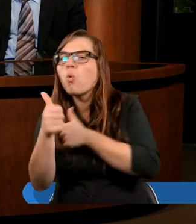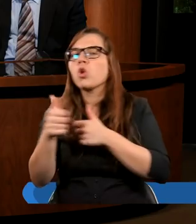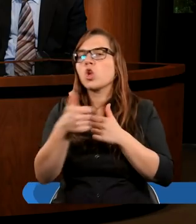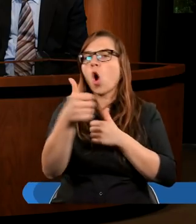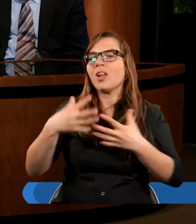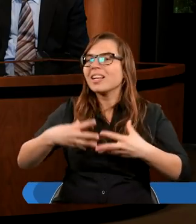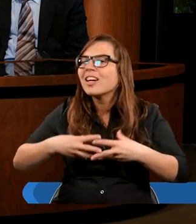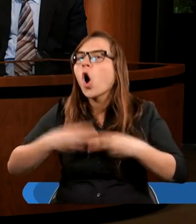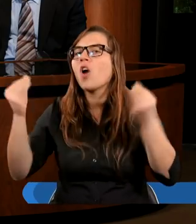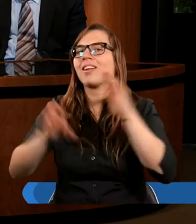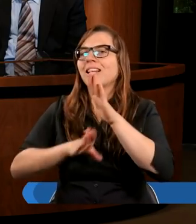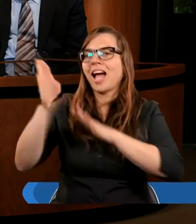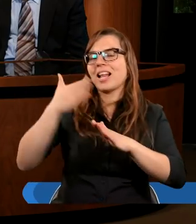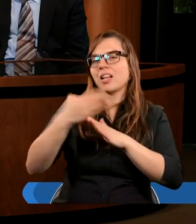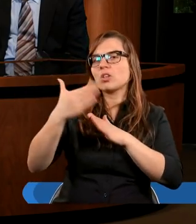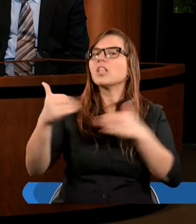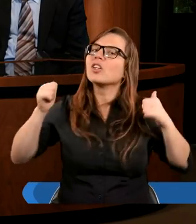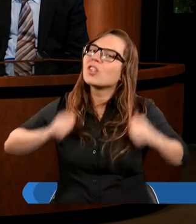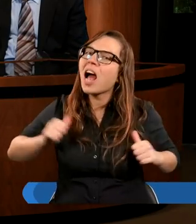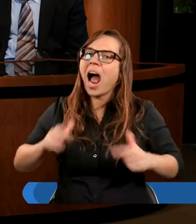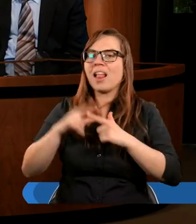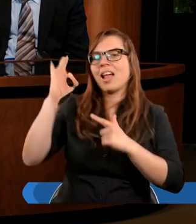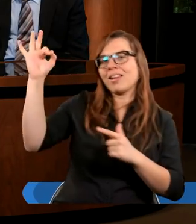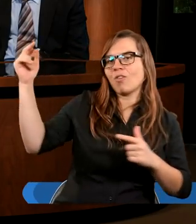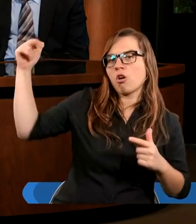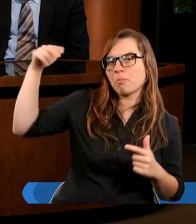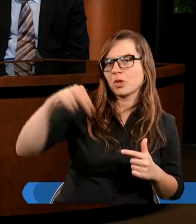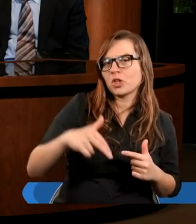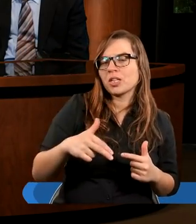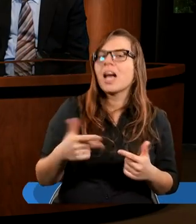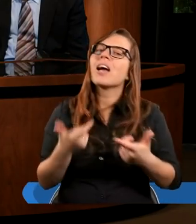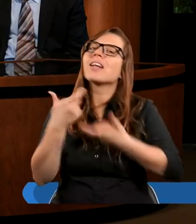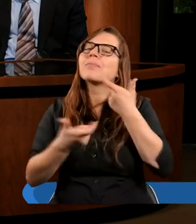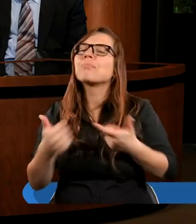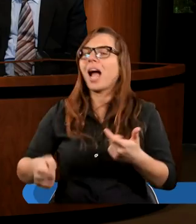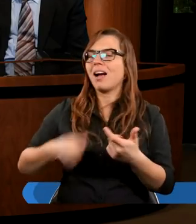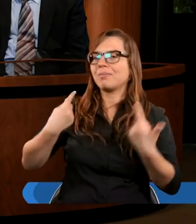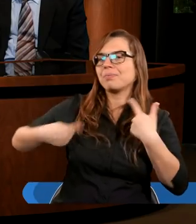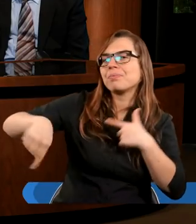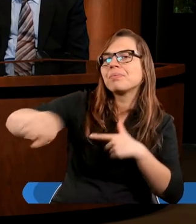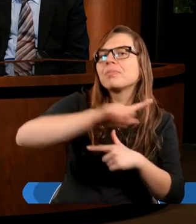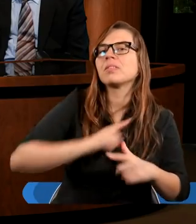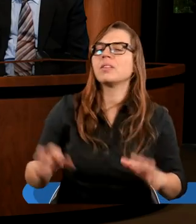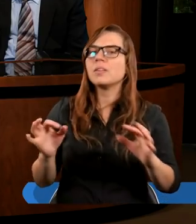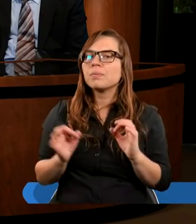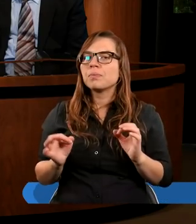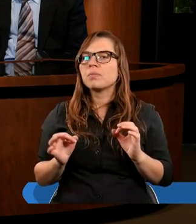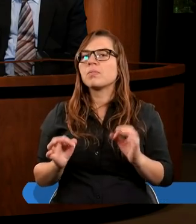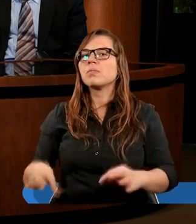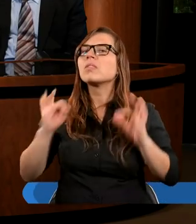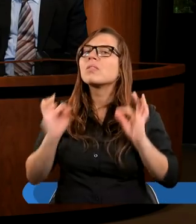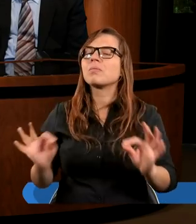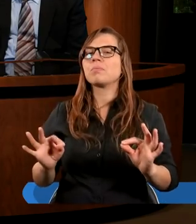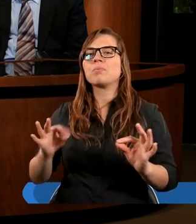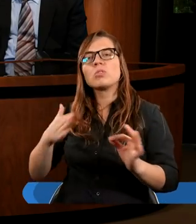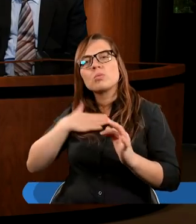lud Boży rozrastał się. Czekamy na Twoje przyjście i spraw, byśmy te prawdy i